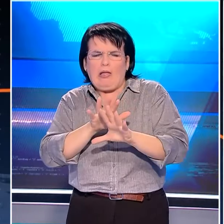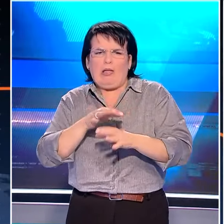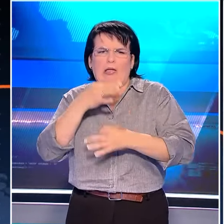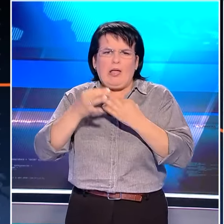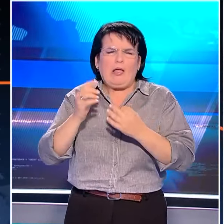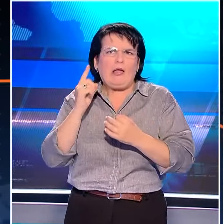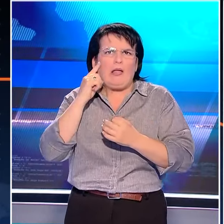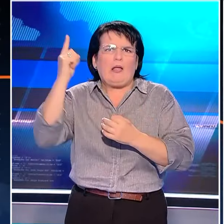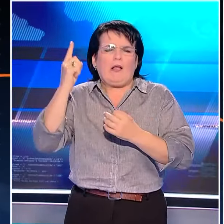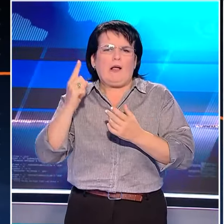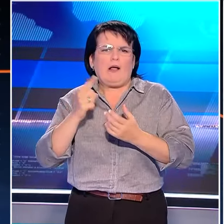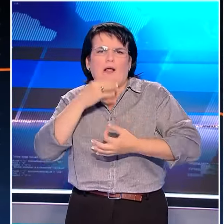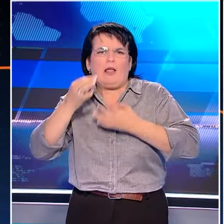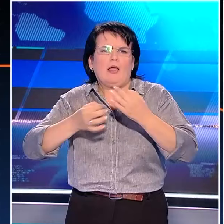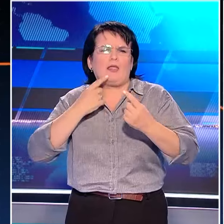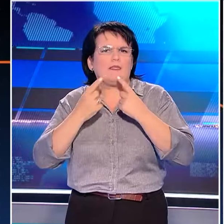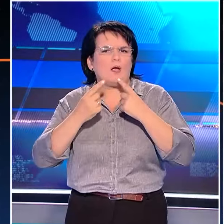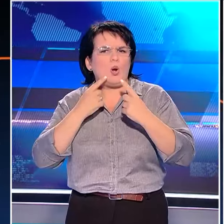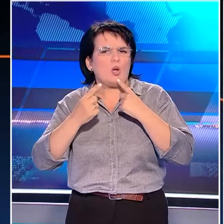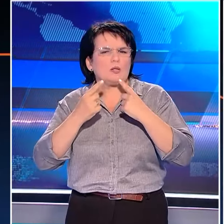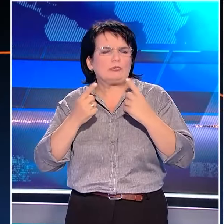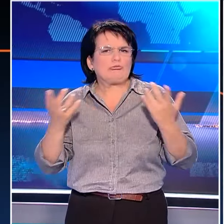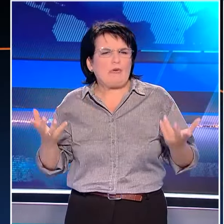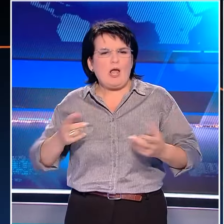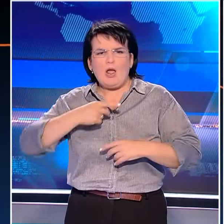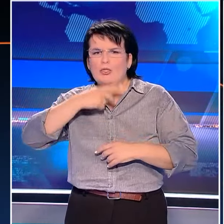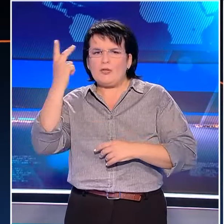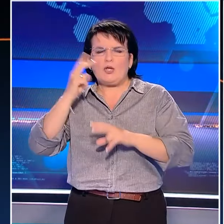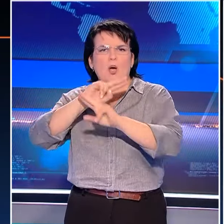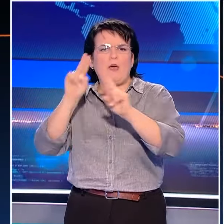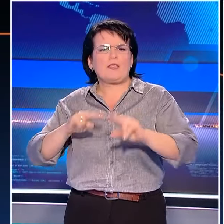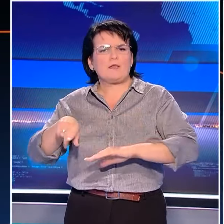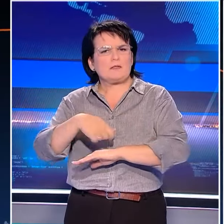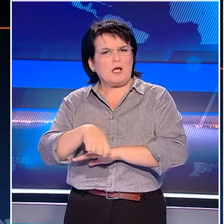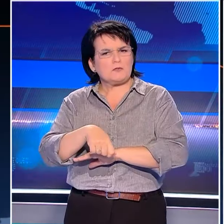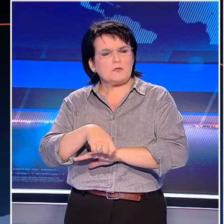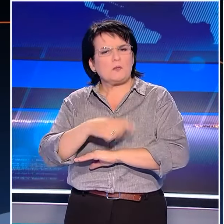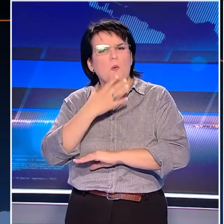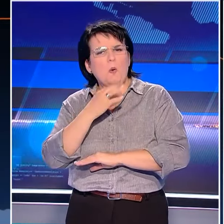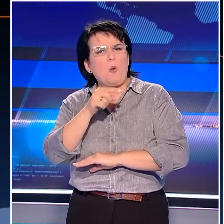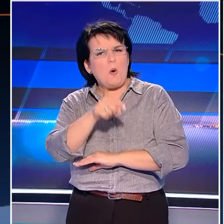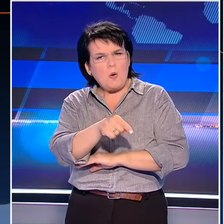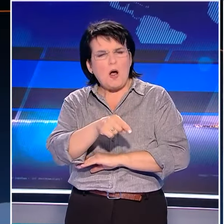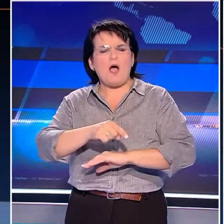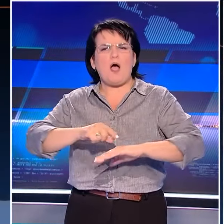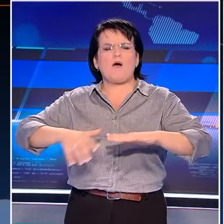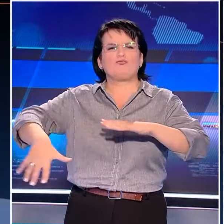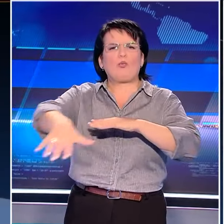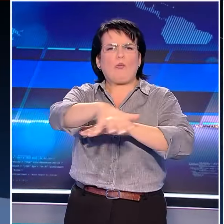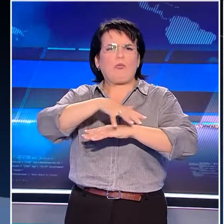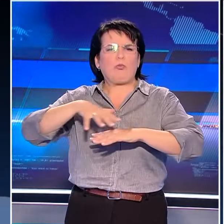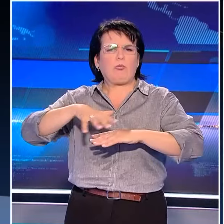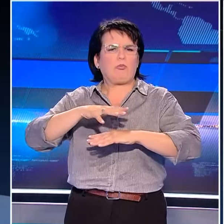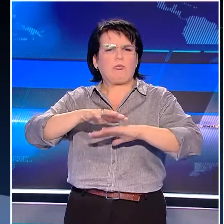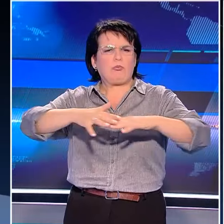ευρηματικές διατυπώσεις δικαιώματος στο Διεθνές Δικαστήριο να αποφανθεί περί του εύρους των χωρικών